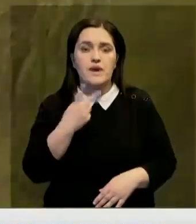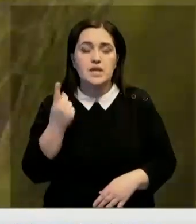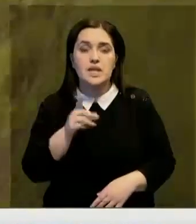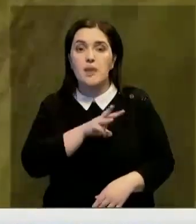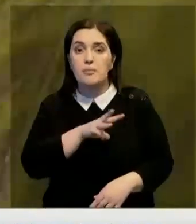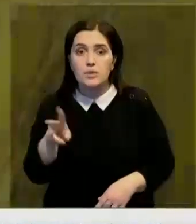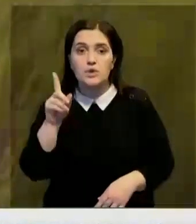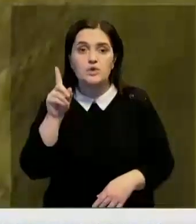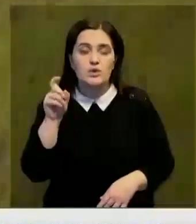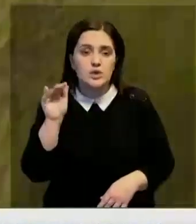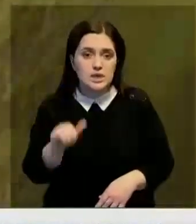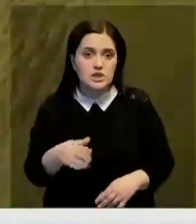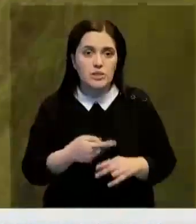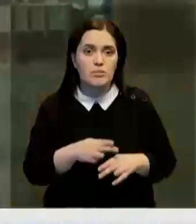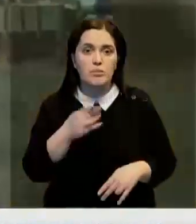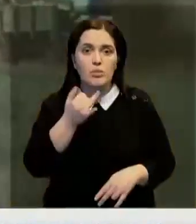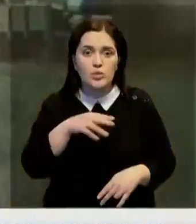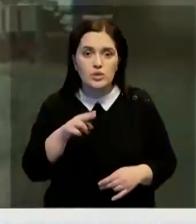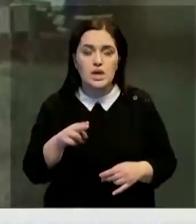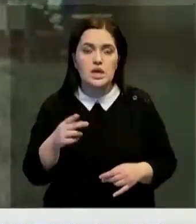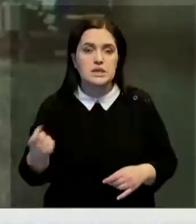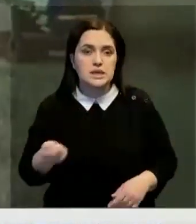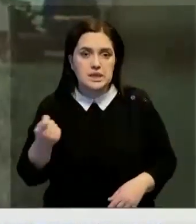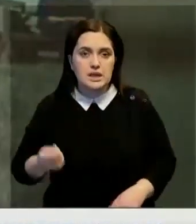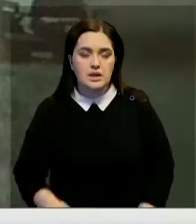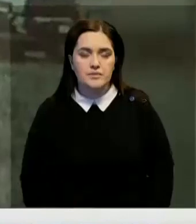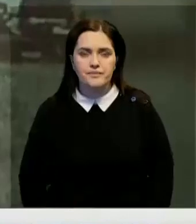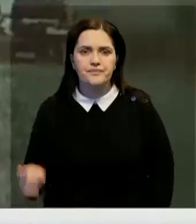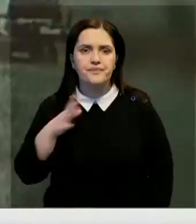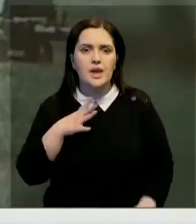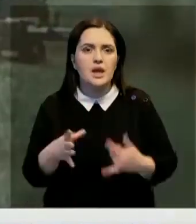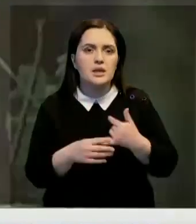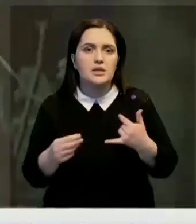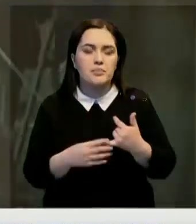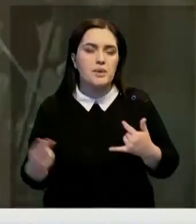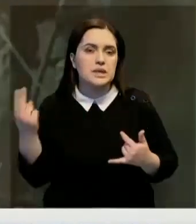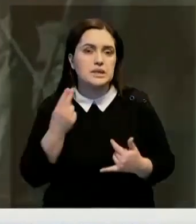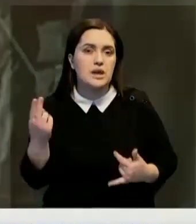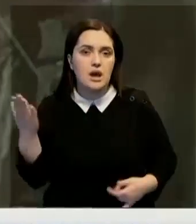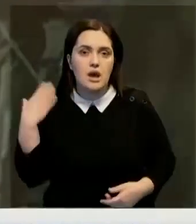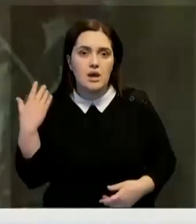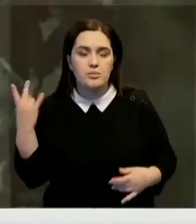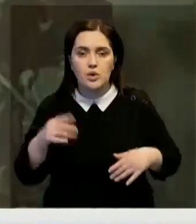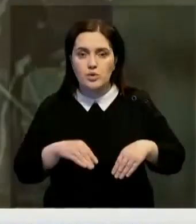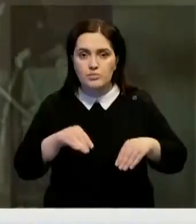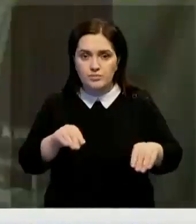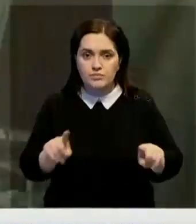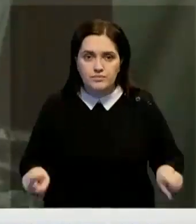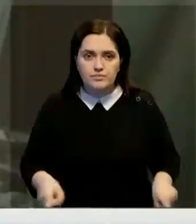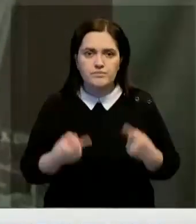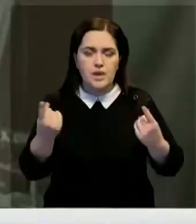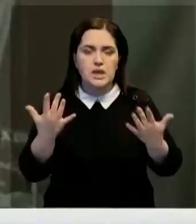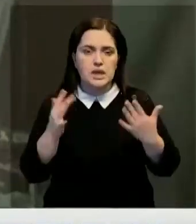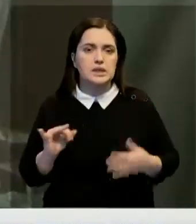миллион 100 тысяч пудов зерна. Освоение целинных земель представляет собой одну из самых ярких страниц в